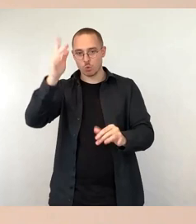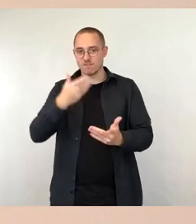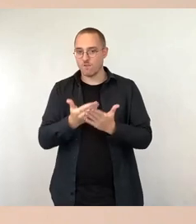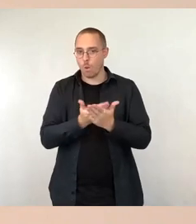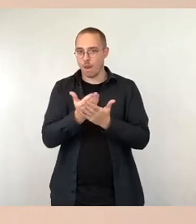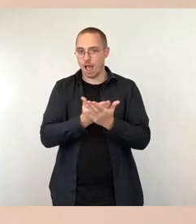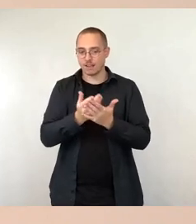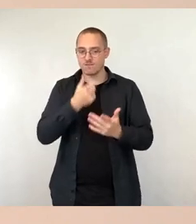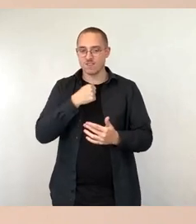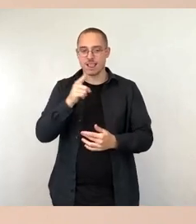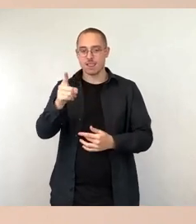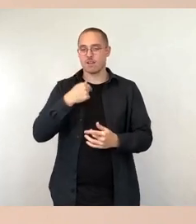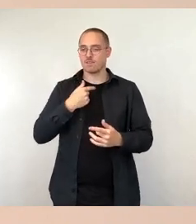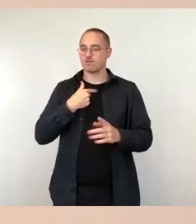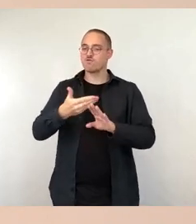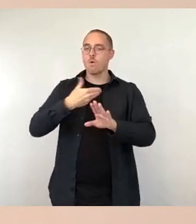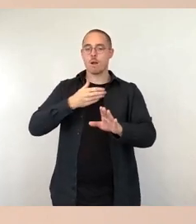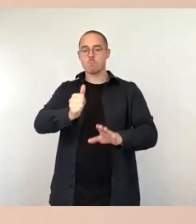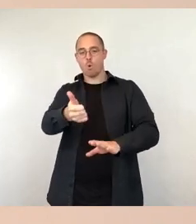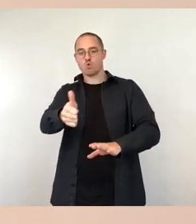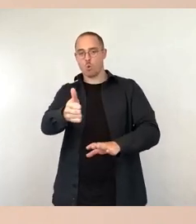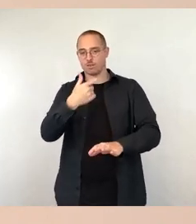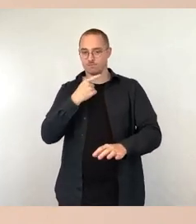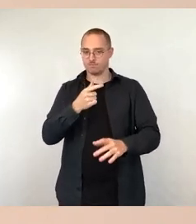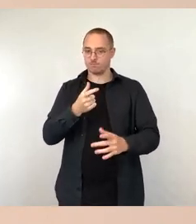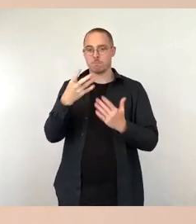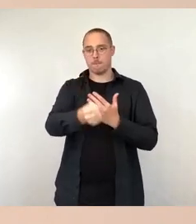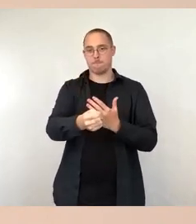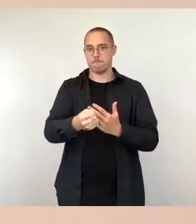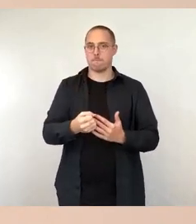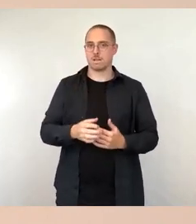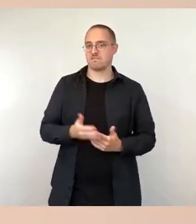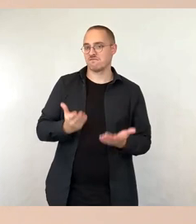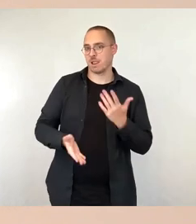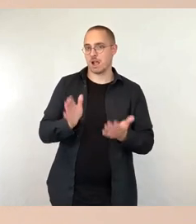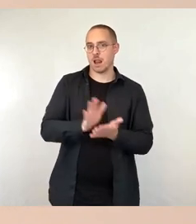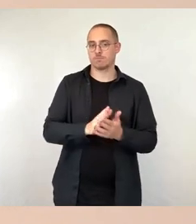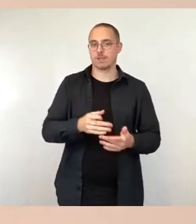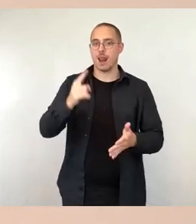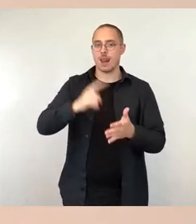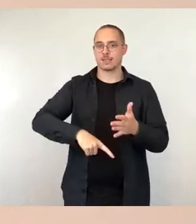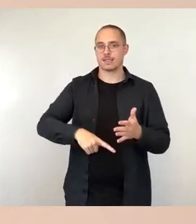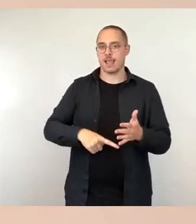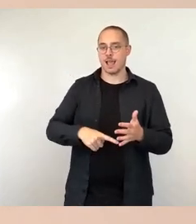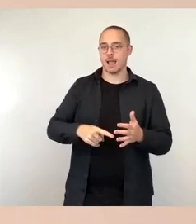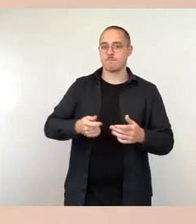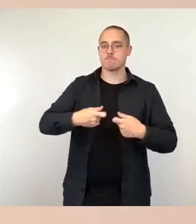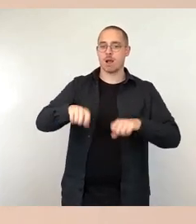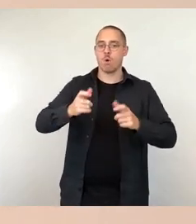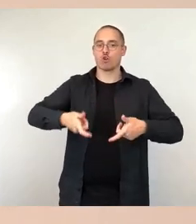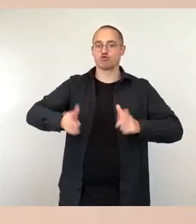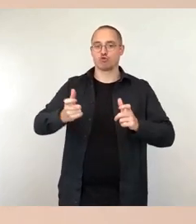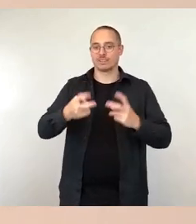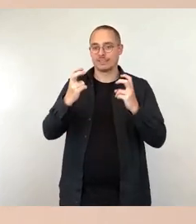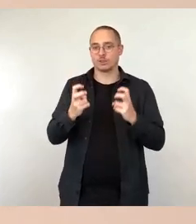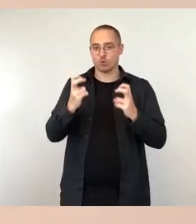wenn es klappt, in der letzten Bauausschusssitzung Ende Mai. Wir haben in